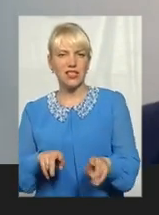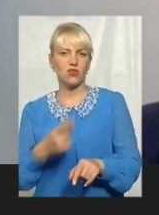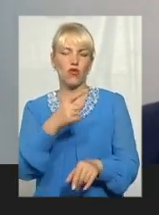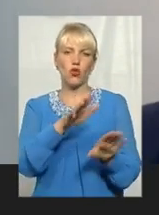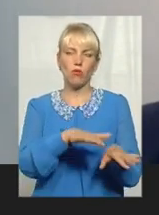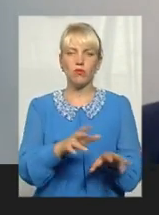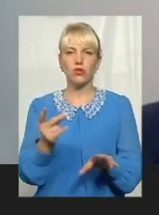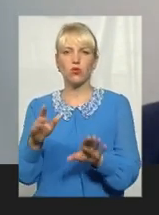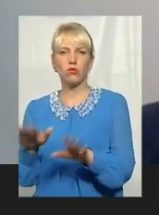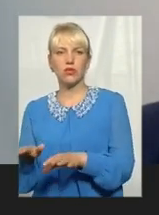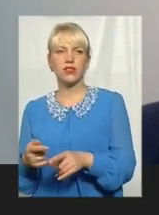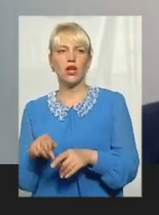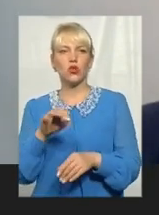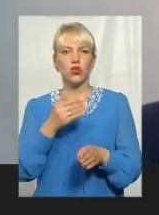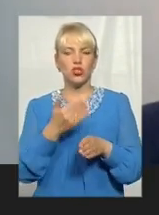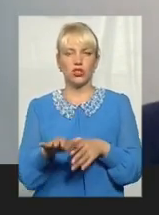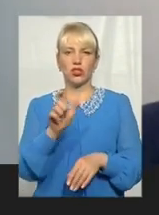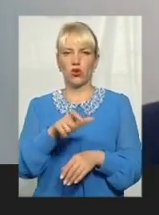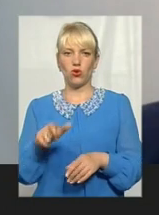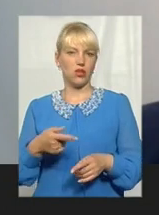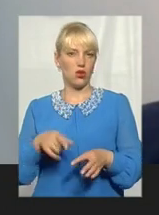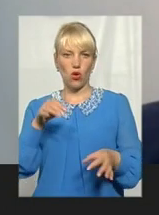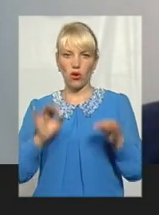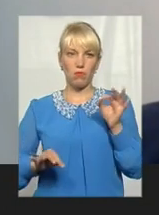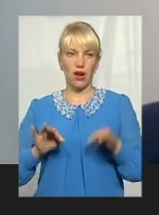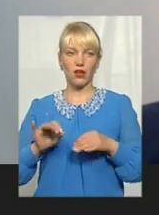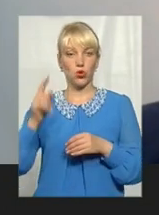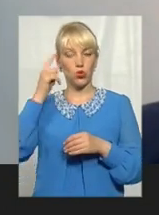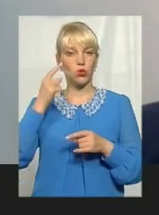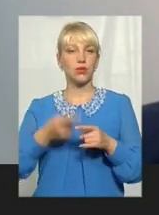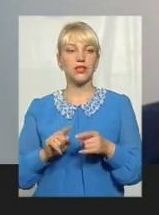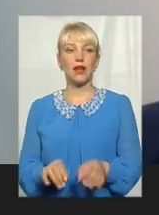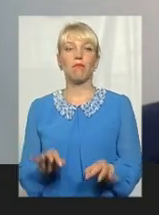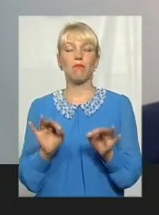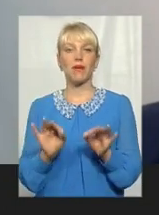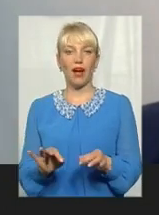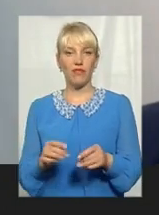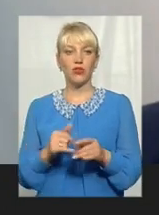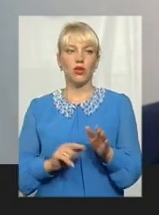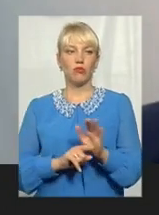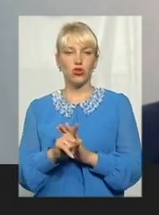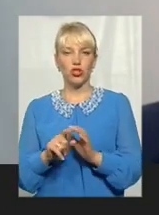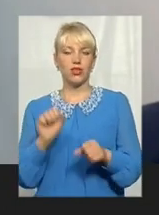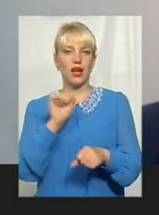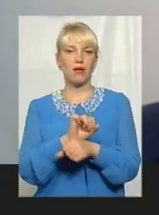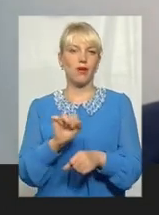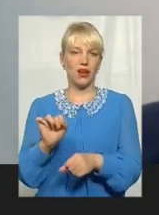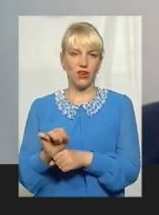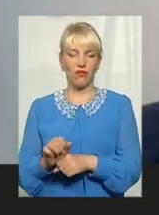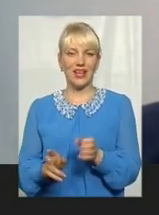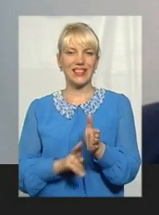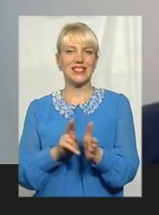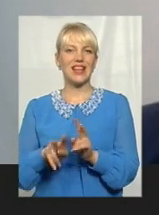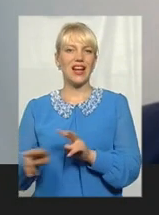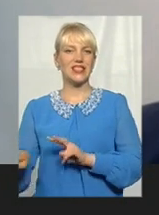другому, в третьому, то частина людей абсолютно нормальних думає, що це правильна річ, починає перекривати залізницю, в